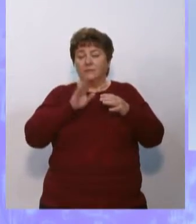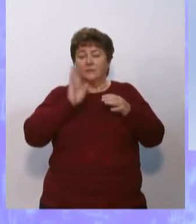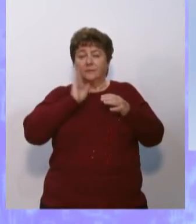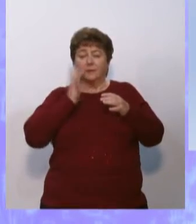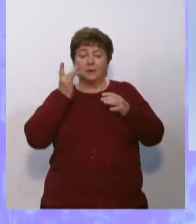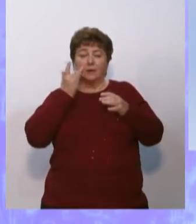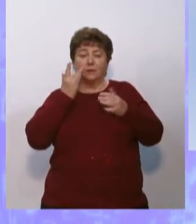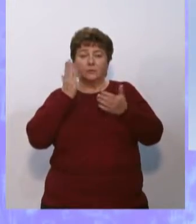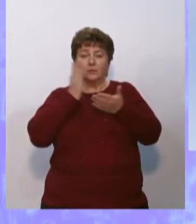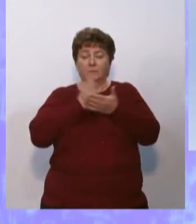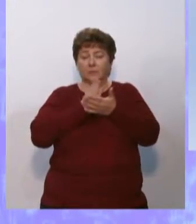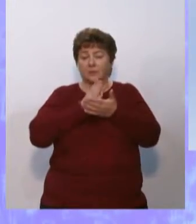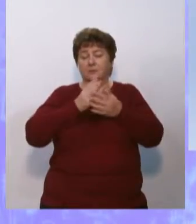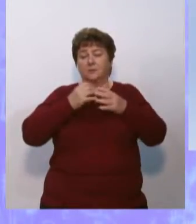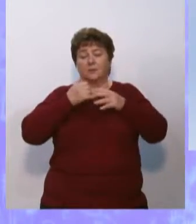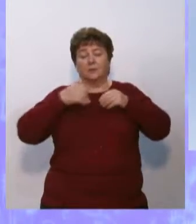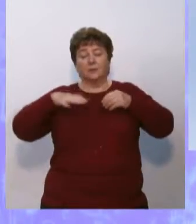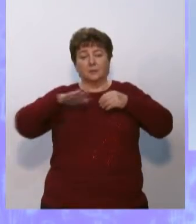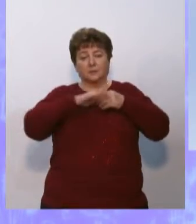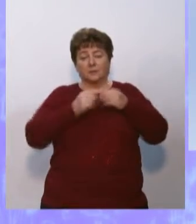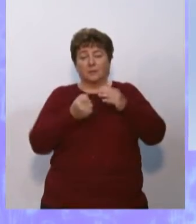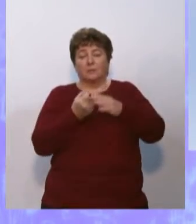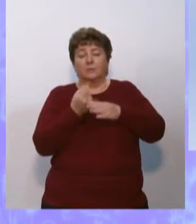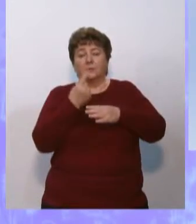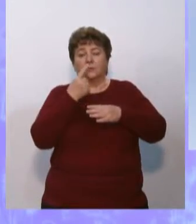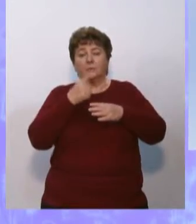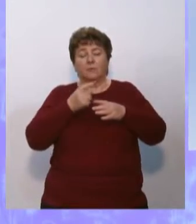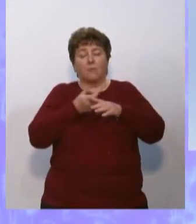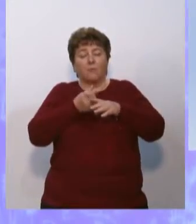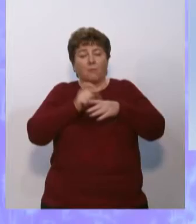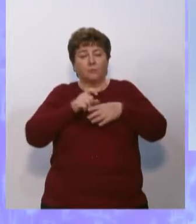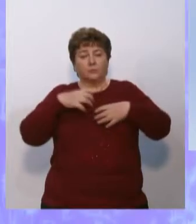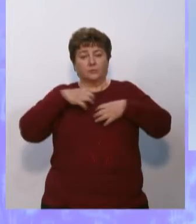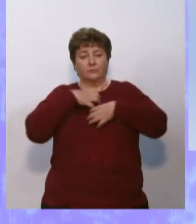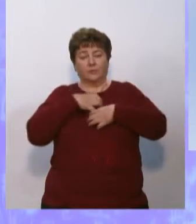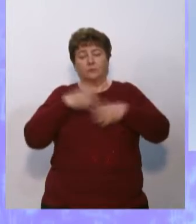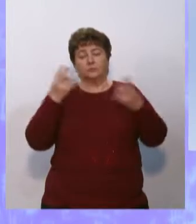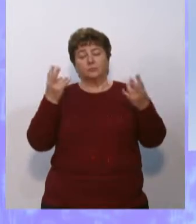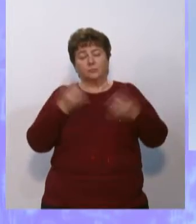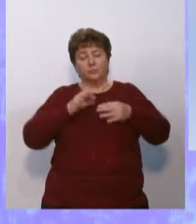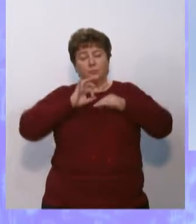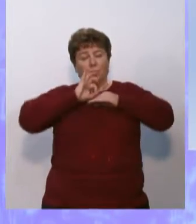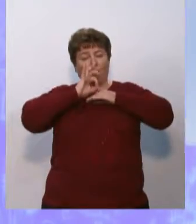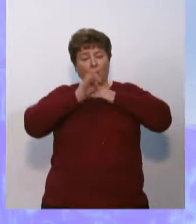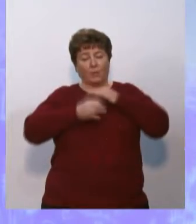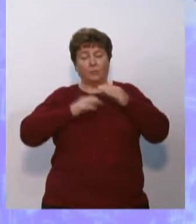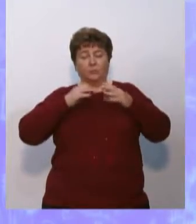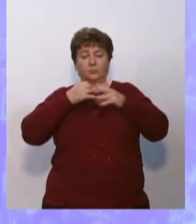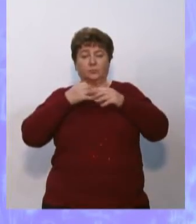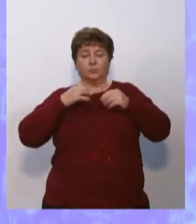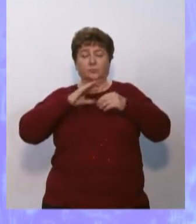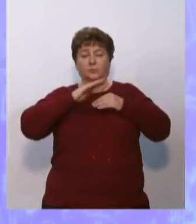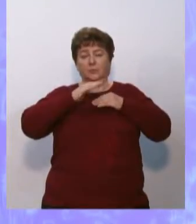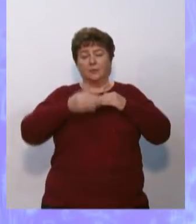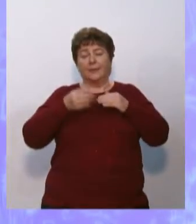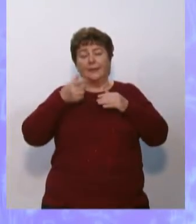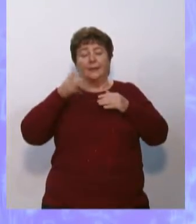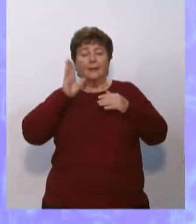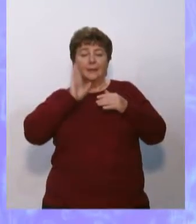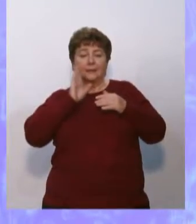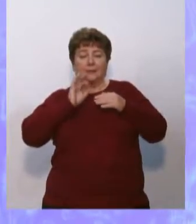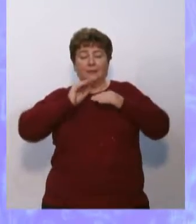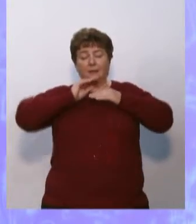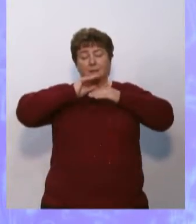которая имеется на Земле, образует очень важную и нужную оболочку Земли – гидросферу.